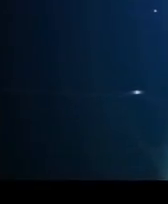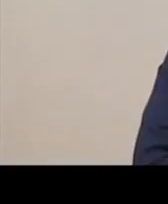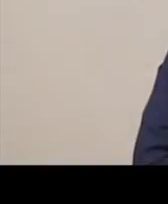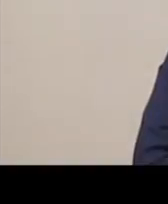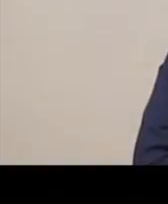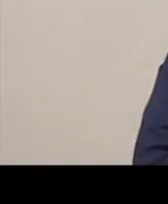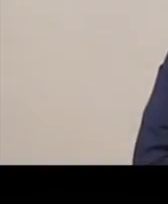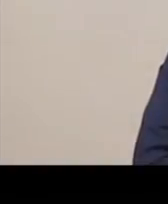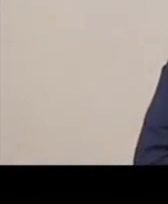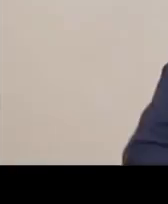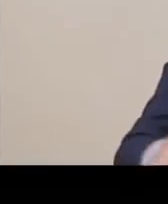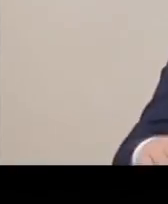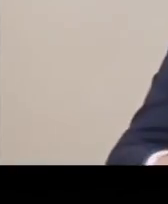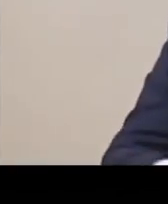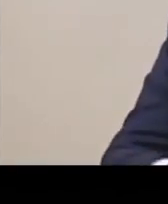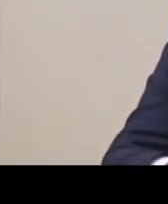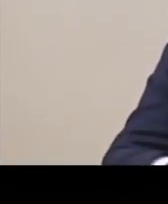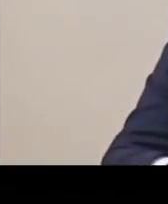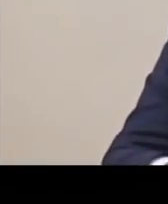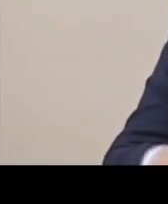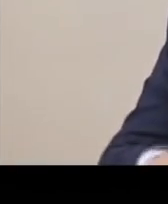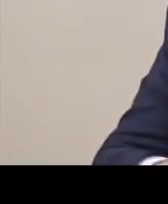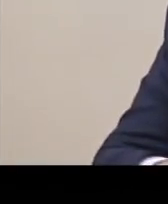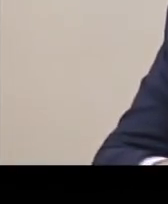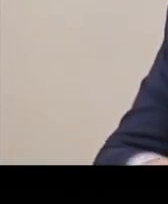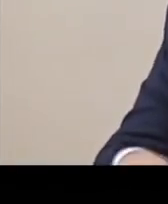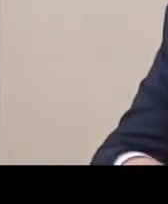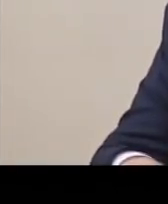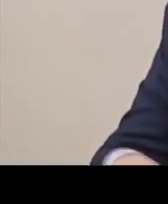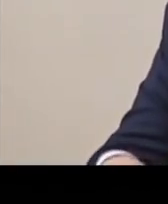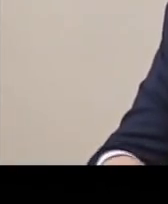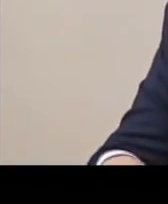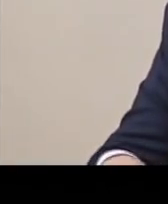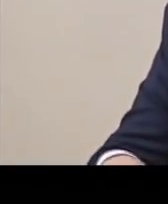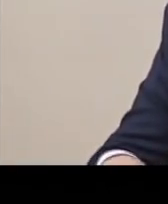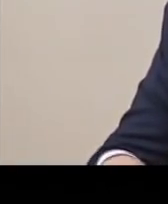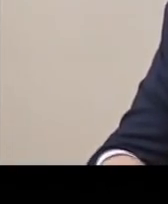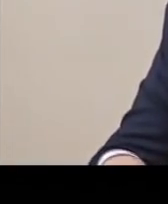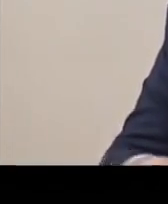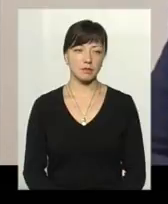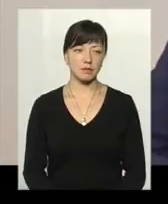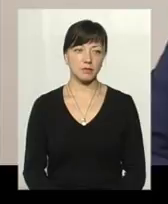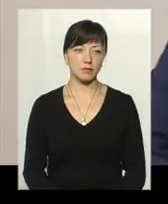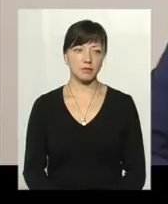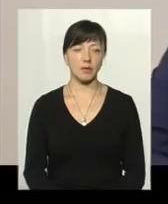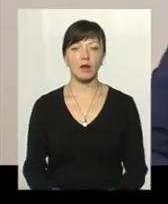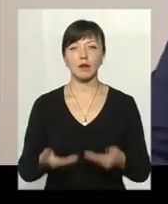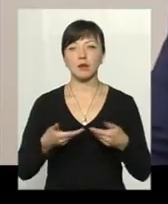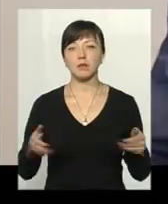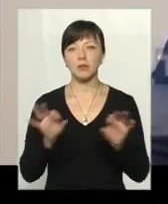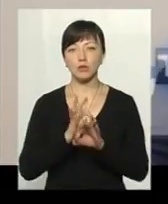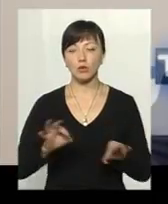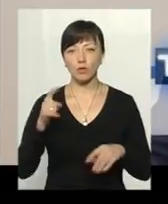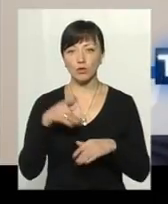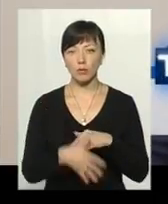Ми чудово розуміємо, що якраз зараз, листопад, грудень і січень місяць, це найбільше навантаження